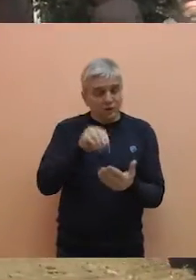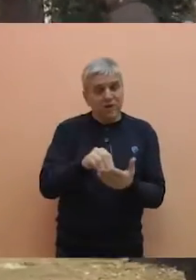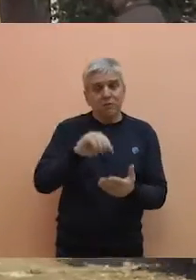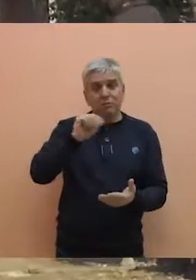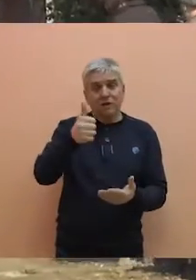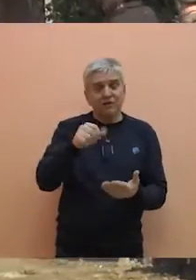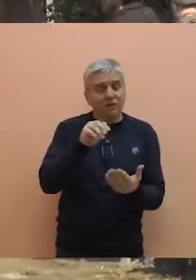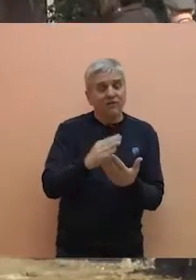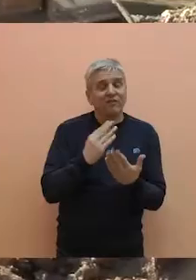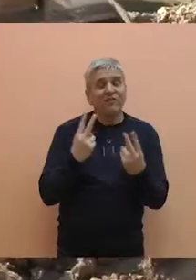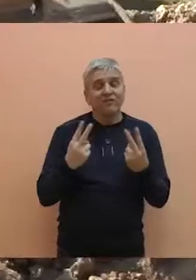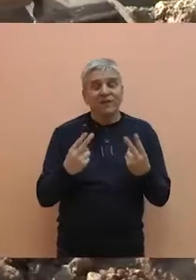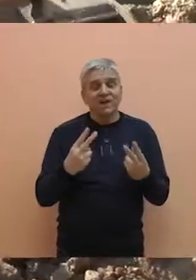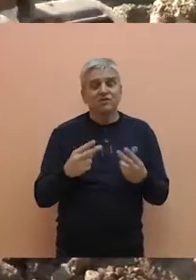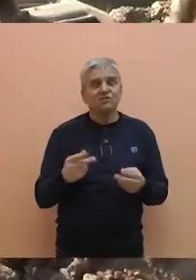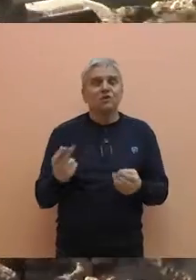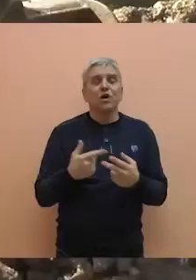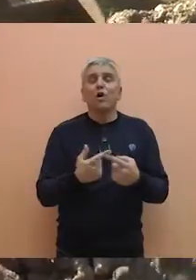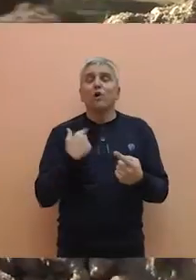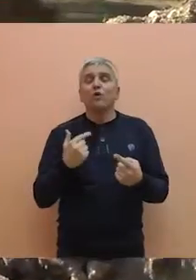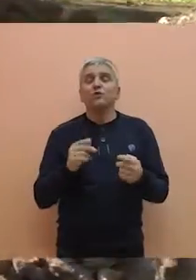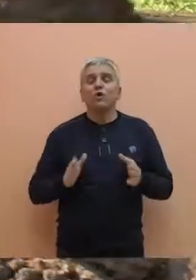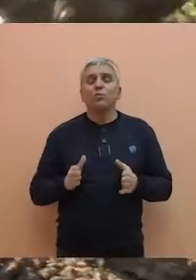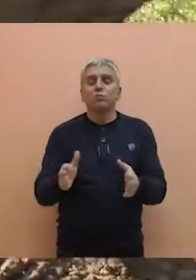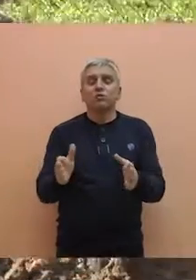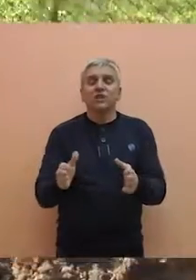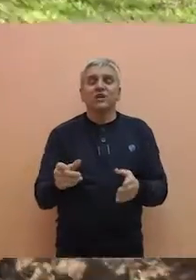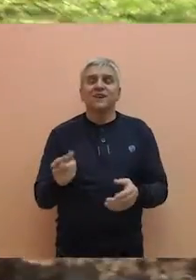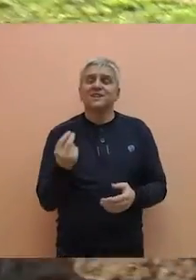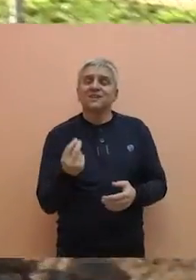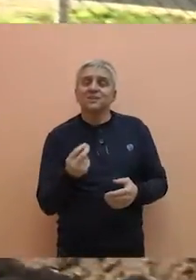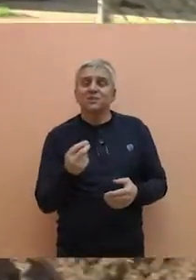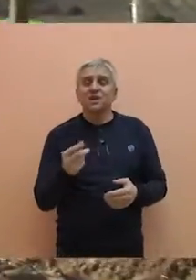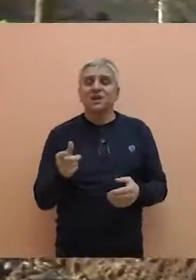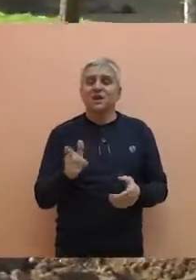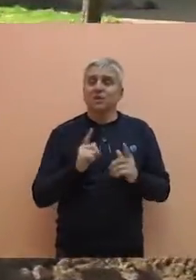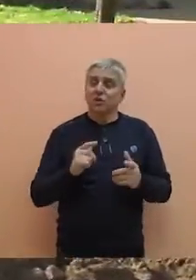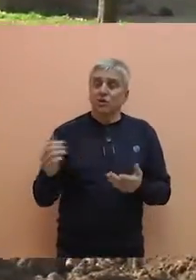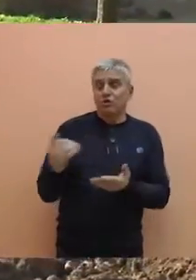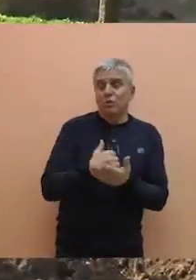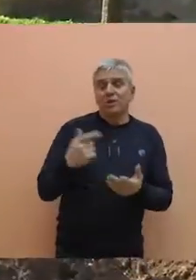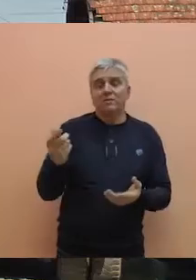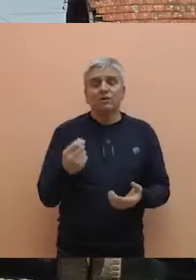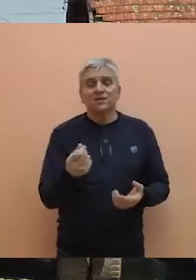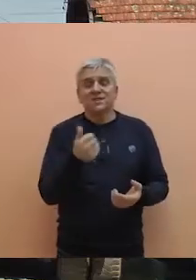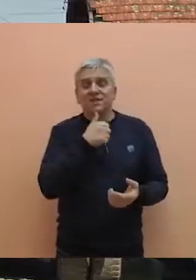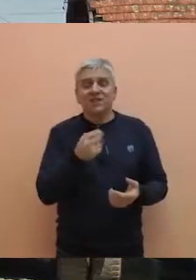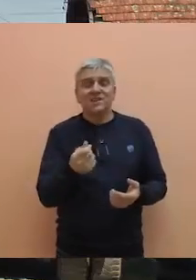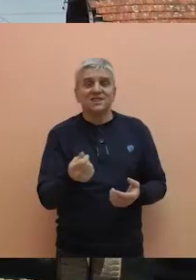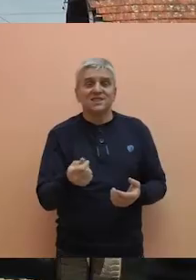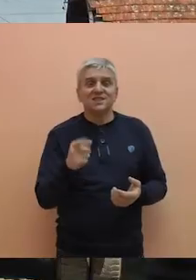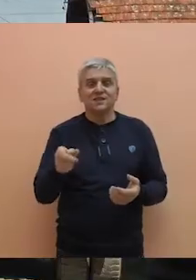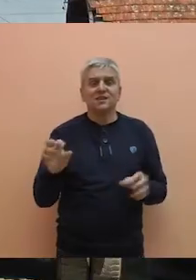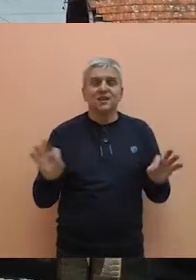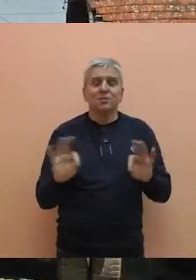jedan od prioriteta. Od puteva Srbije nastavljamo i ovoj godini da dobijamo financijska sredstva. Počeli su